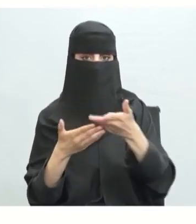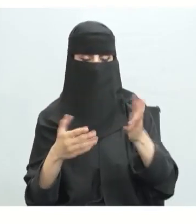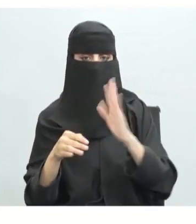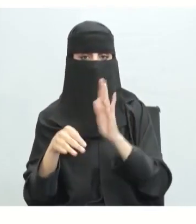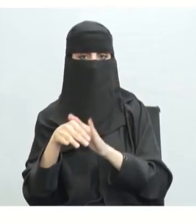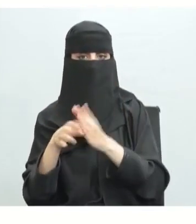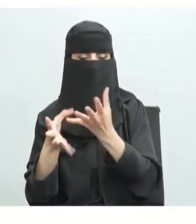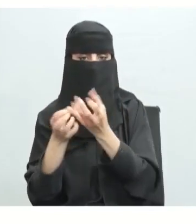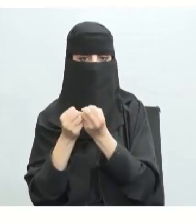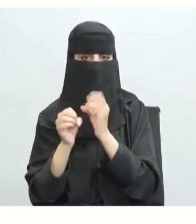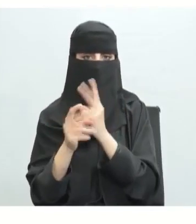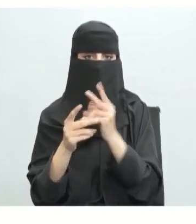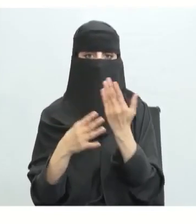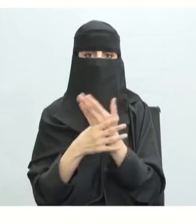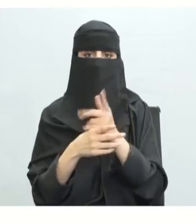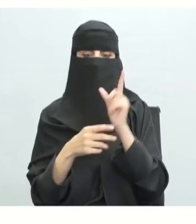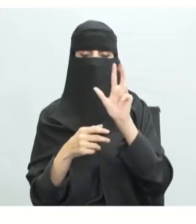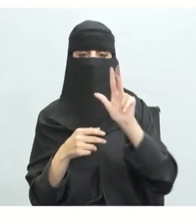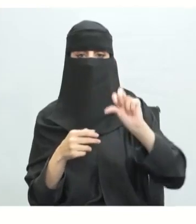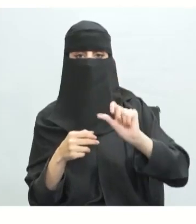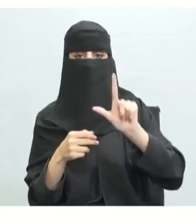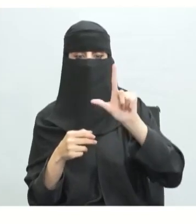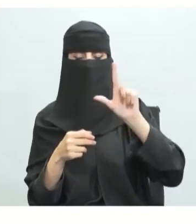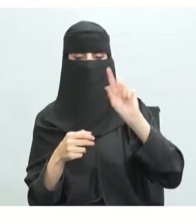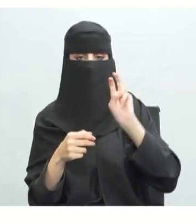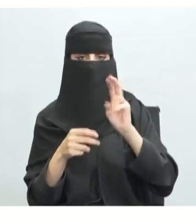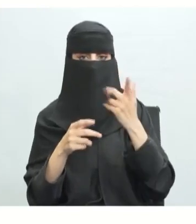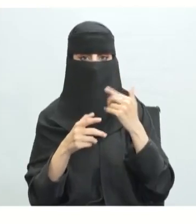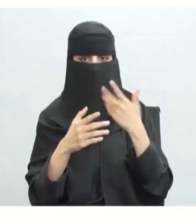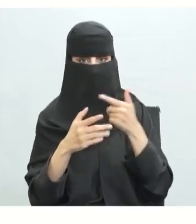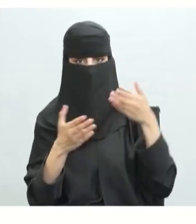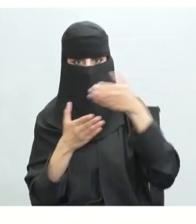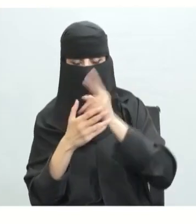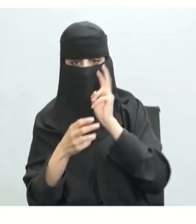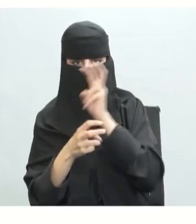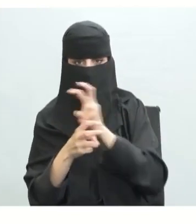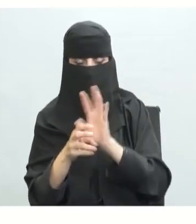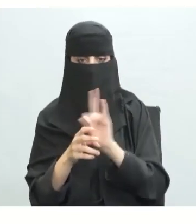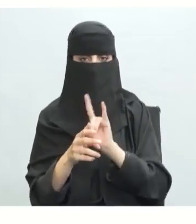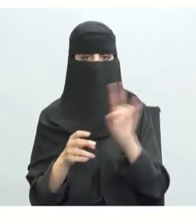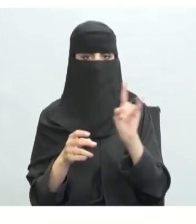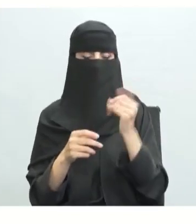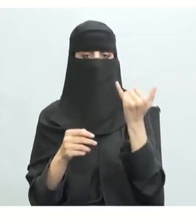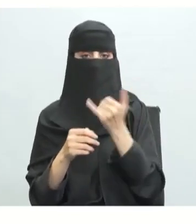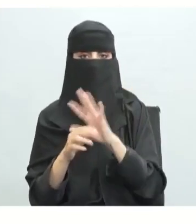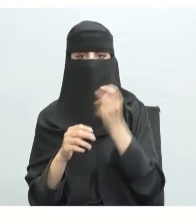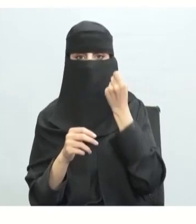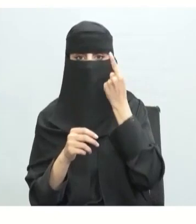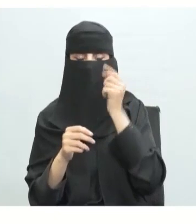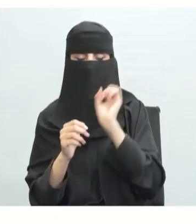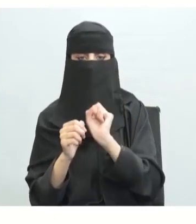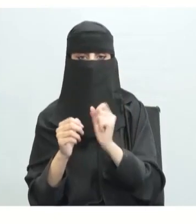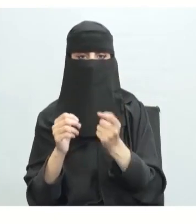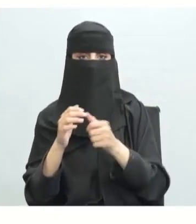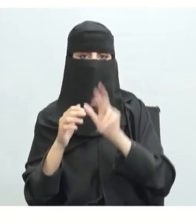دون تدخل الدولة التي يجب أن تسعى إلى توفير المناخ الآمنين استقرار السوق وهذا هو سر نجاح الفكر الرأسمالي